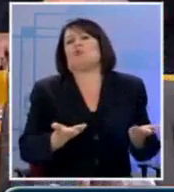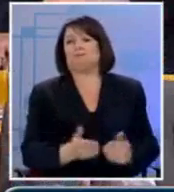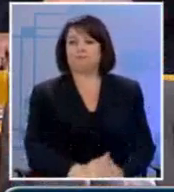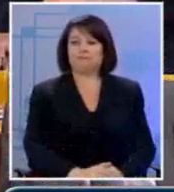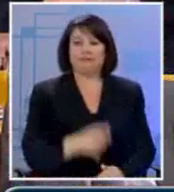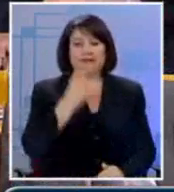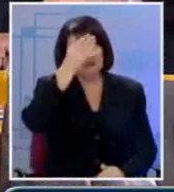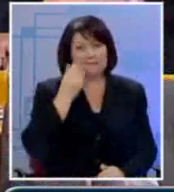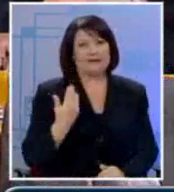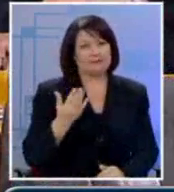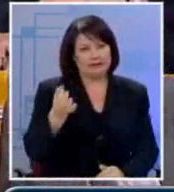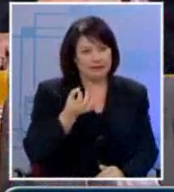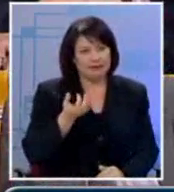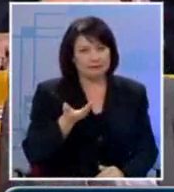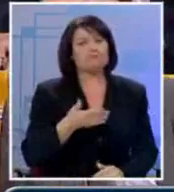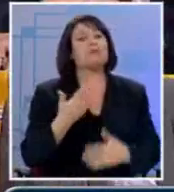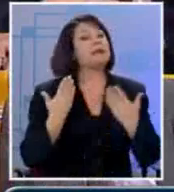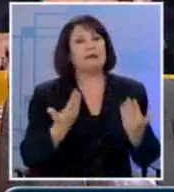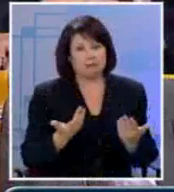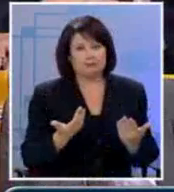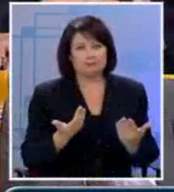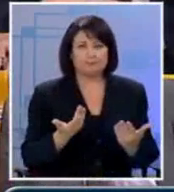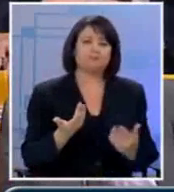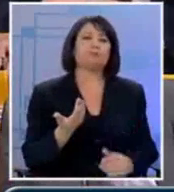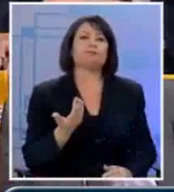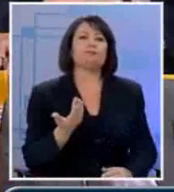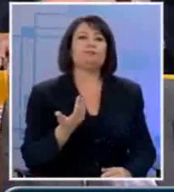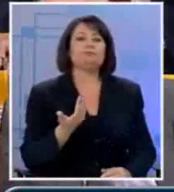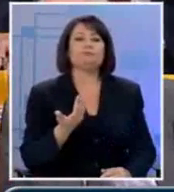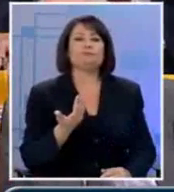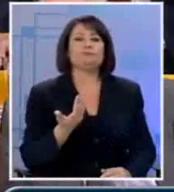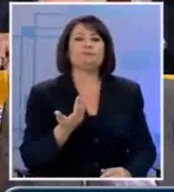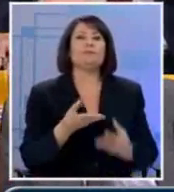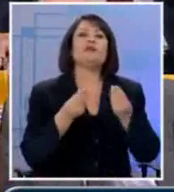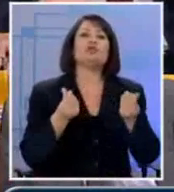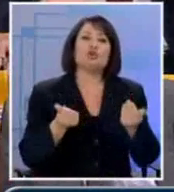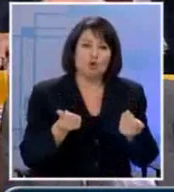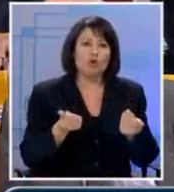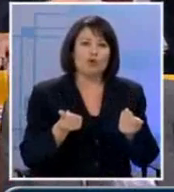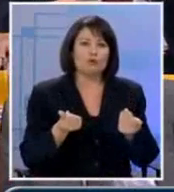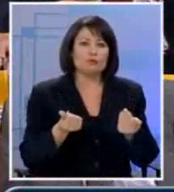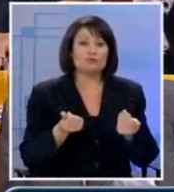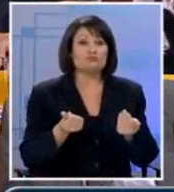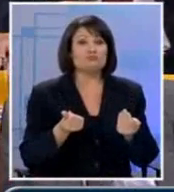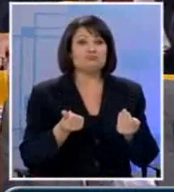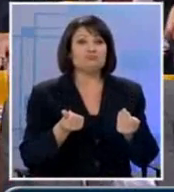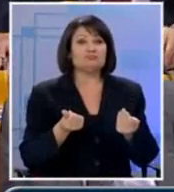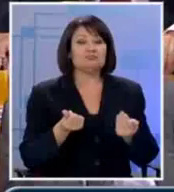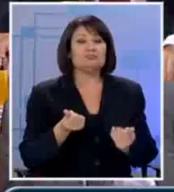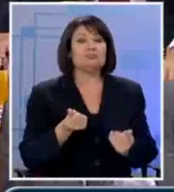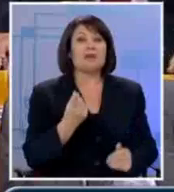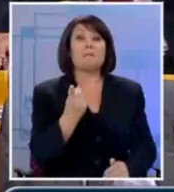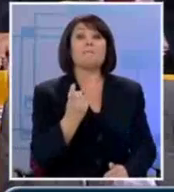ο κύριος Τσίπρας προηγουμένος, ούτε λίγο, ούτε πολύ, με τρόπο δημοκρατικά και θεσμικά